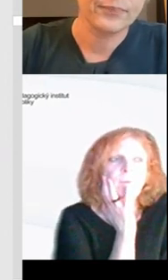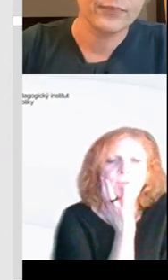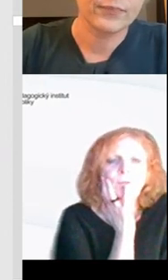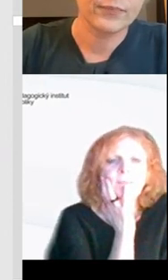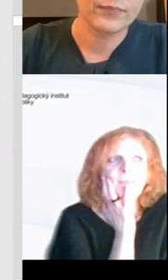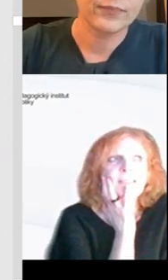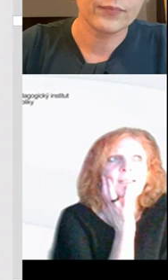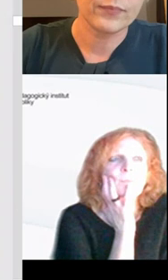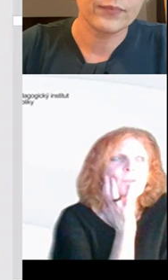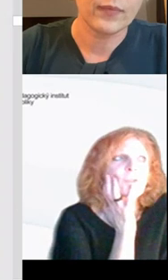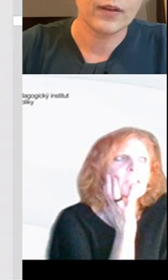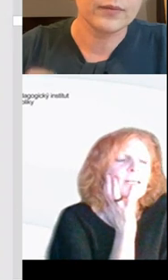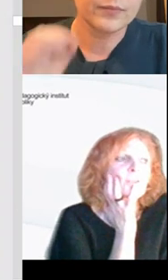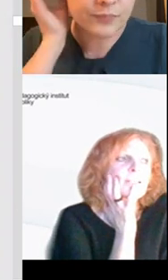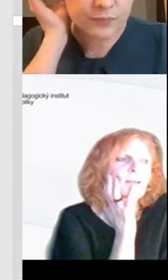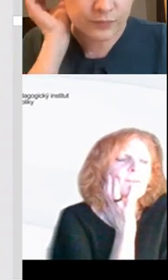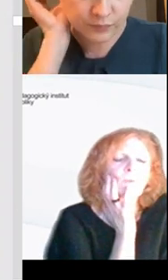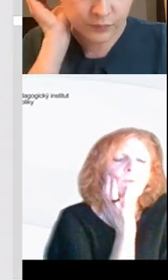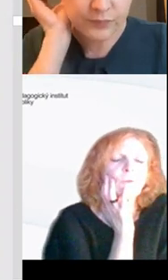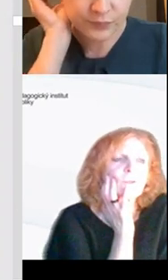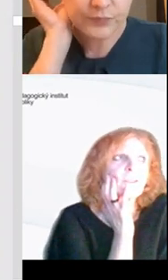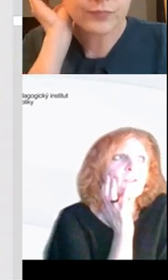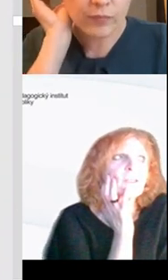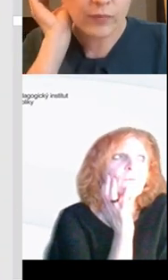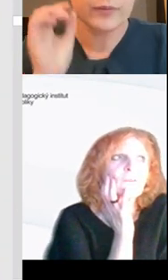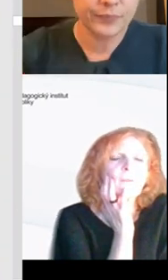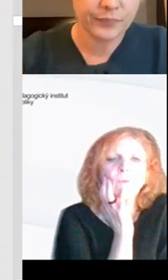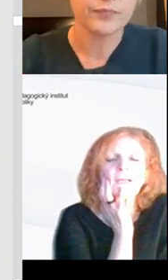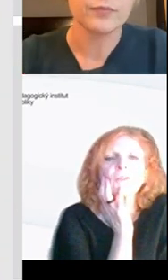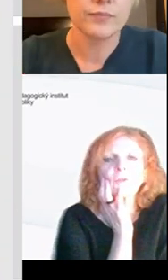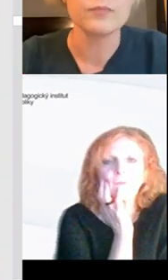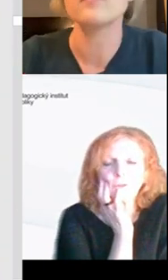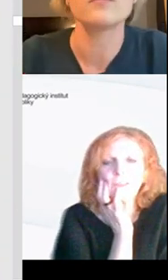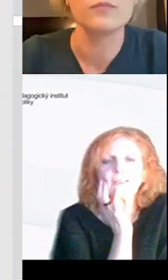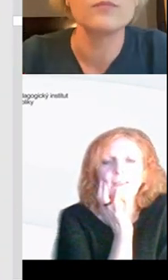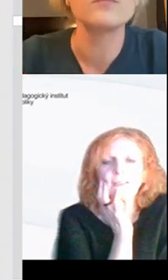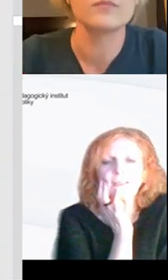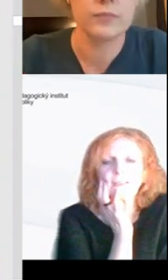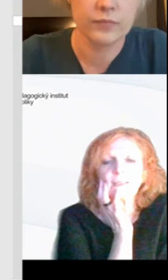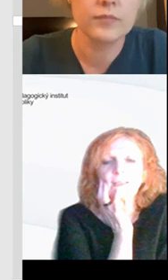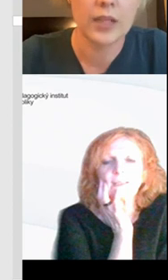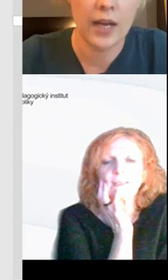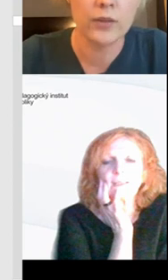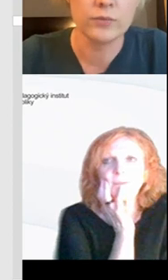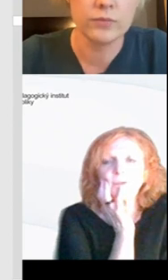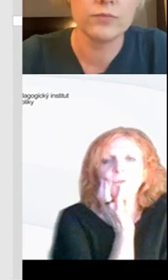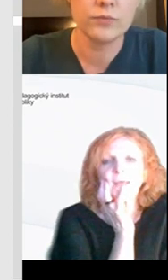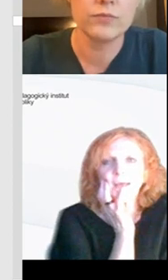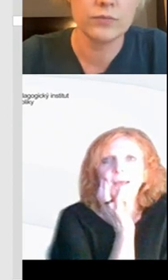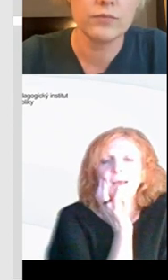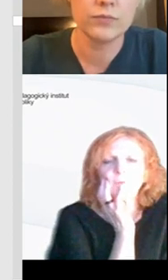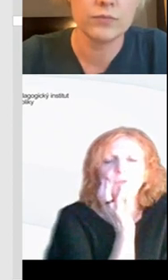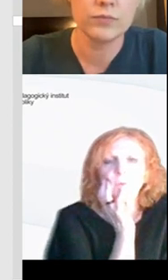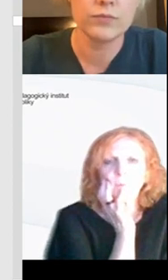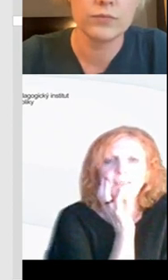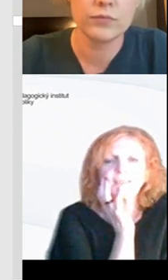Děkujeme moc, Milo. My jsme si tady společně říkali, že zároveň je pro nás důležité, že tím dozvíme komunikační dovednosti těch dětí, protože vidíme, že to